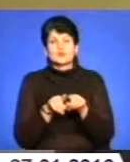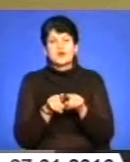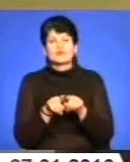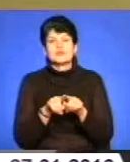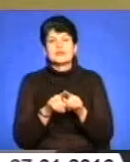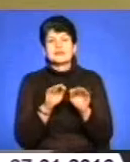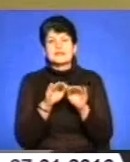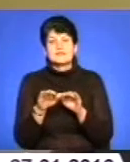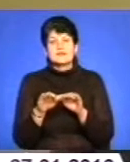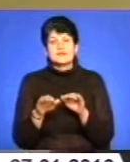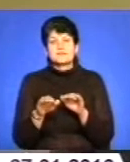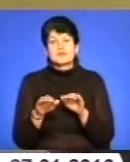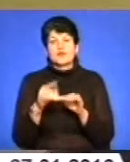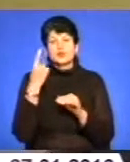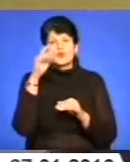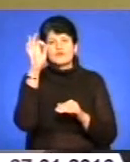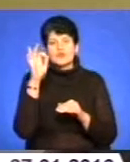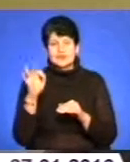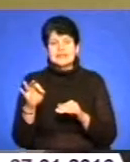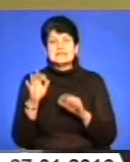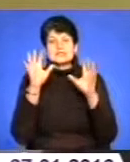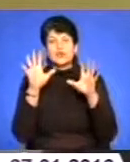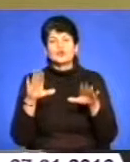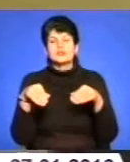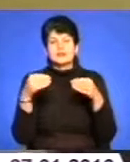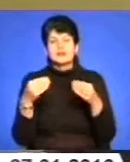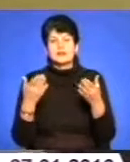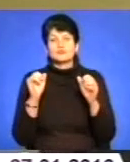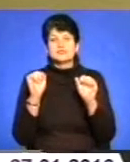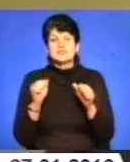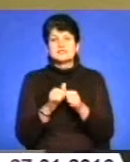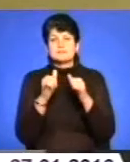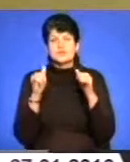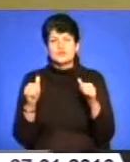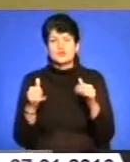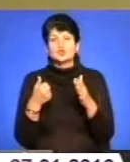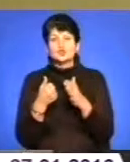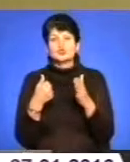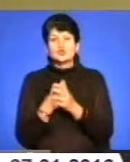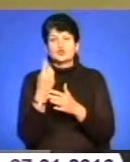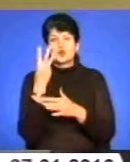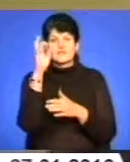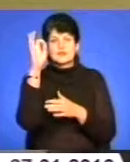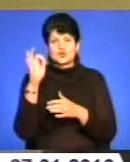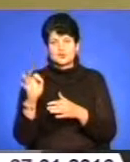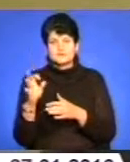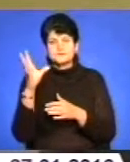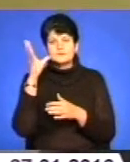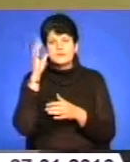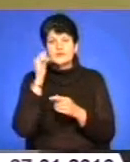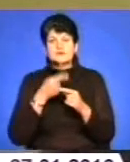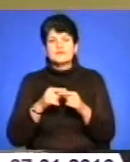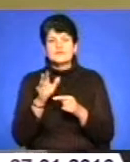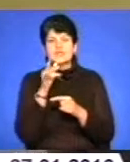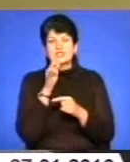рівні 1%. Хоча, знову ж таки, законодавець дав можливість збільшити нам ставку податку на нерухомість до 3%. Вважаємо, що в даний час, скільки